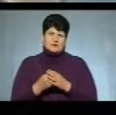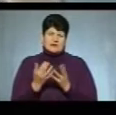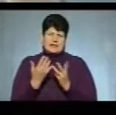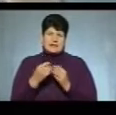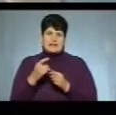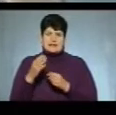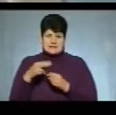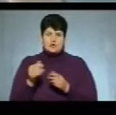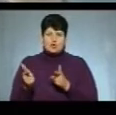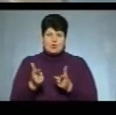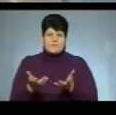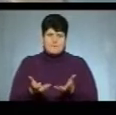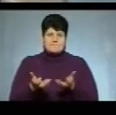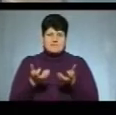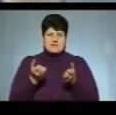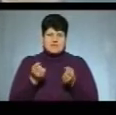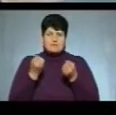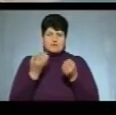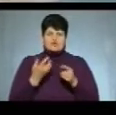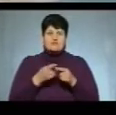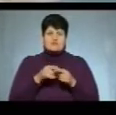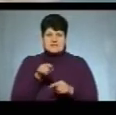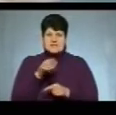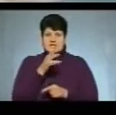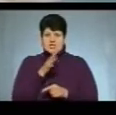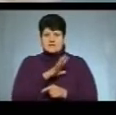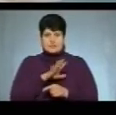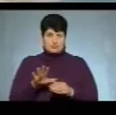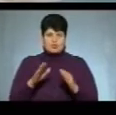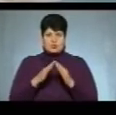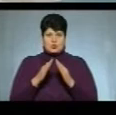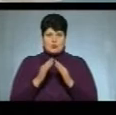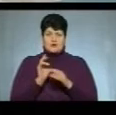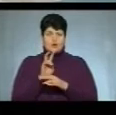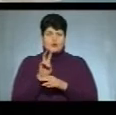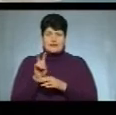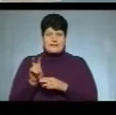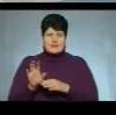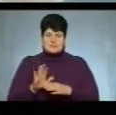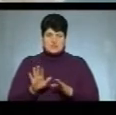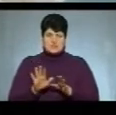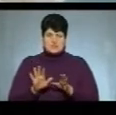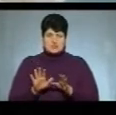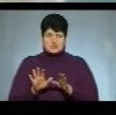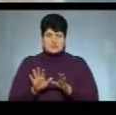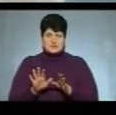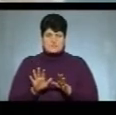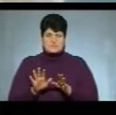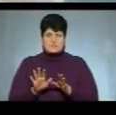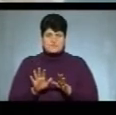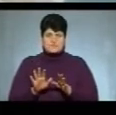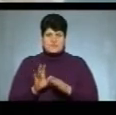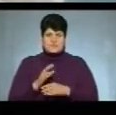готові підтримати, просто в цей час вони не були вдома і до них просто не дійшла